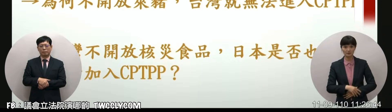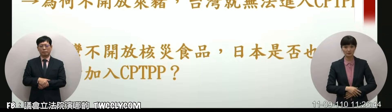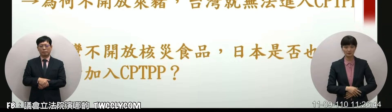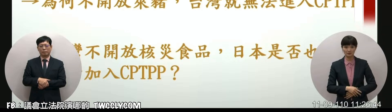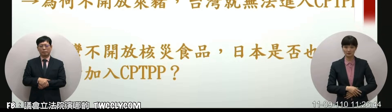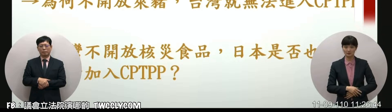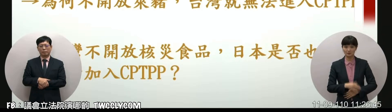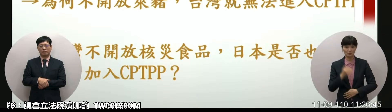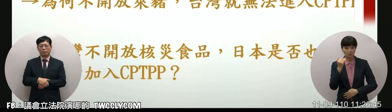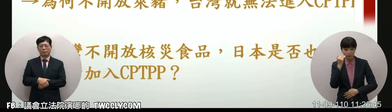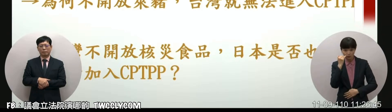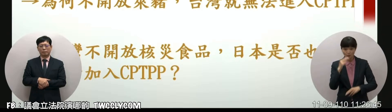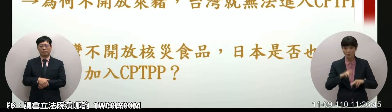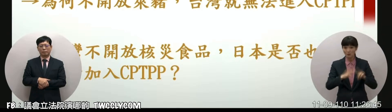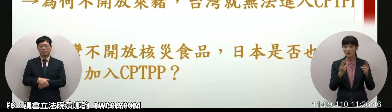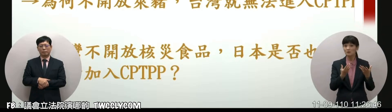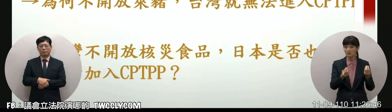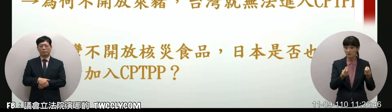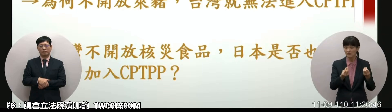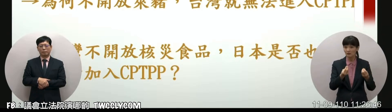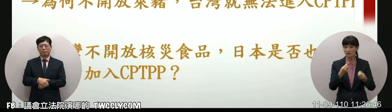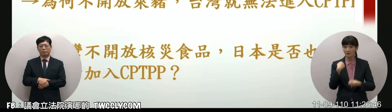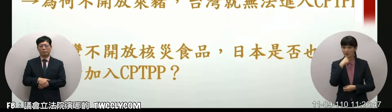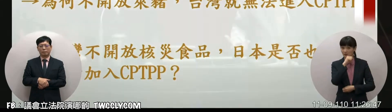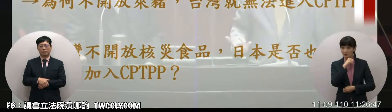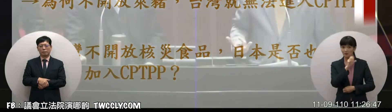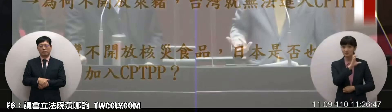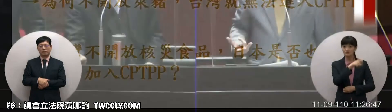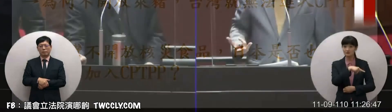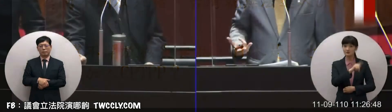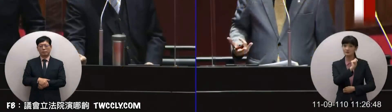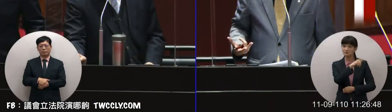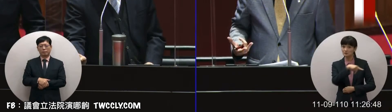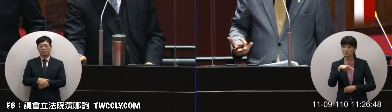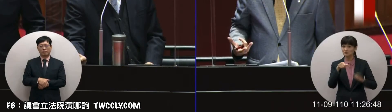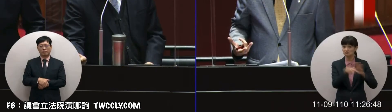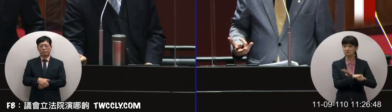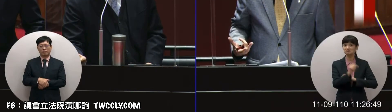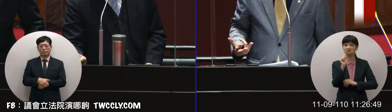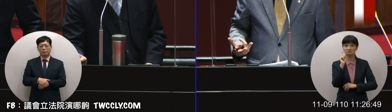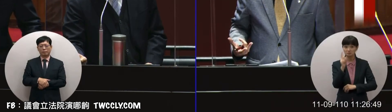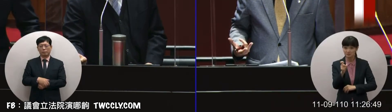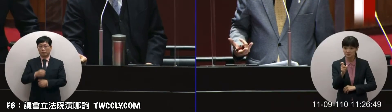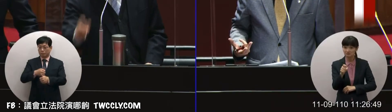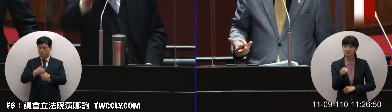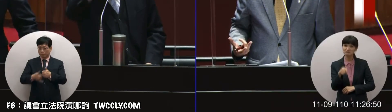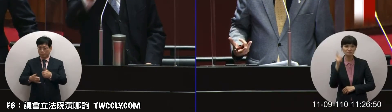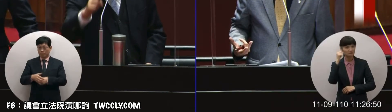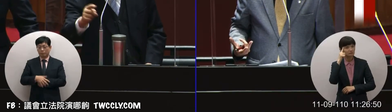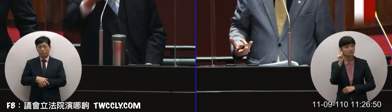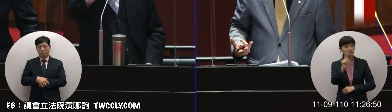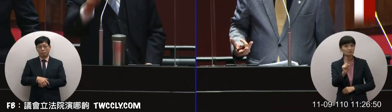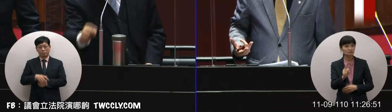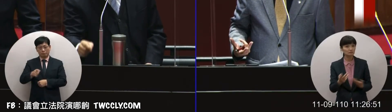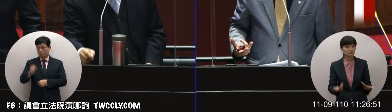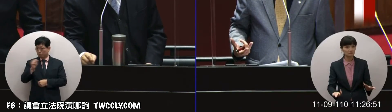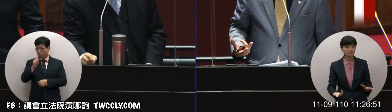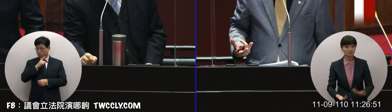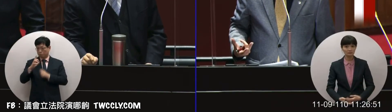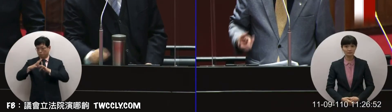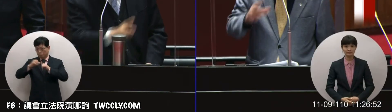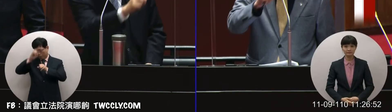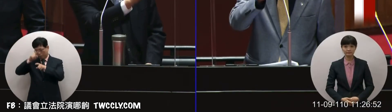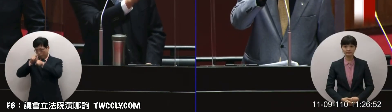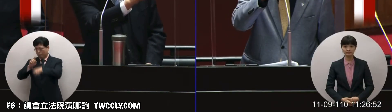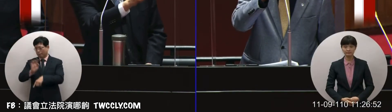親自CPTPP這是什麼樓形府委員你這個不要對國民黨